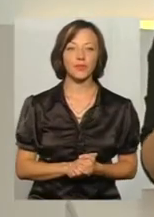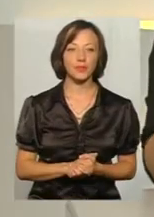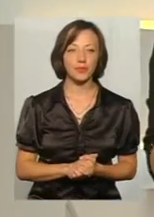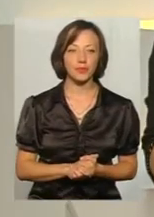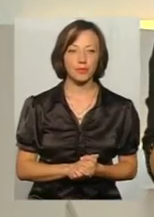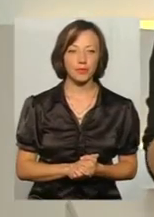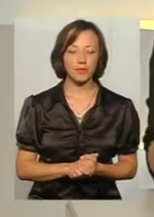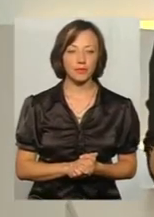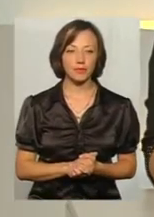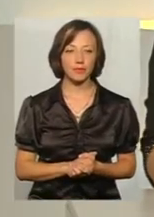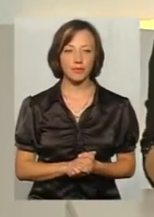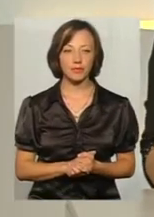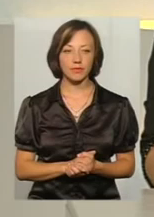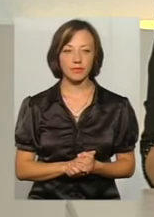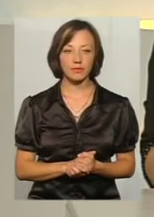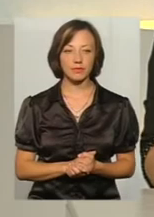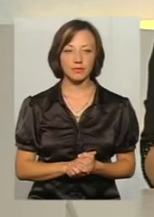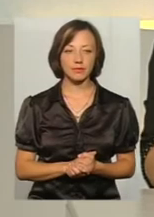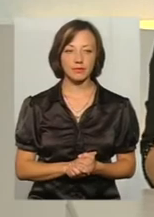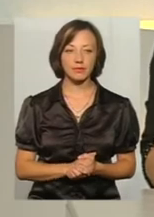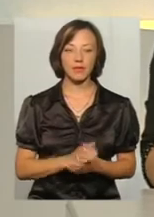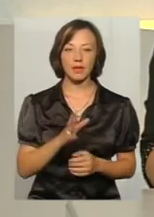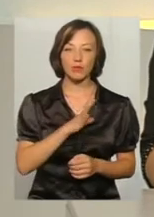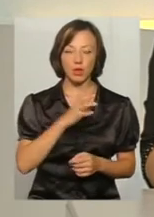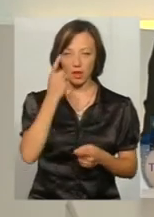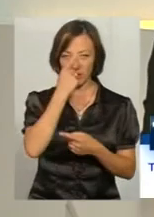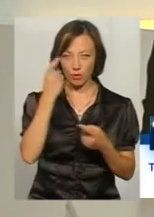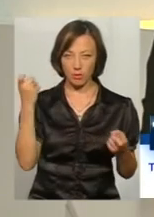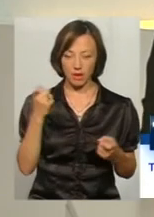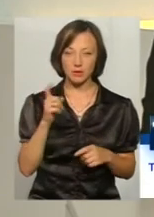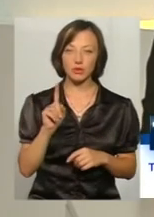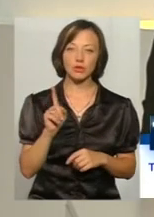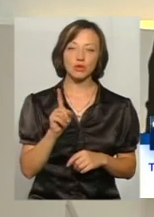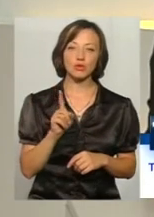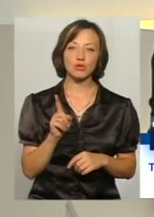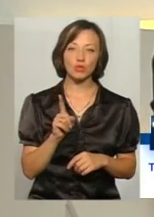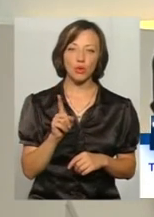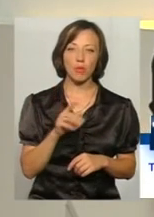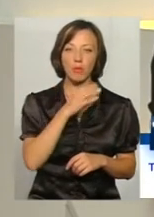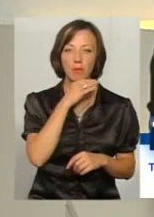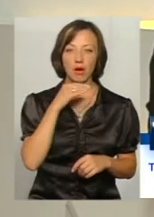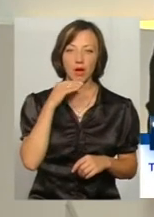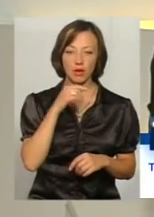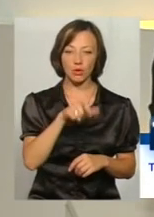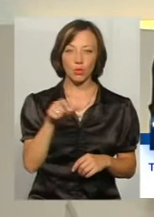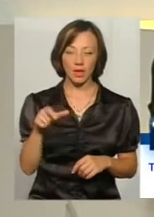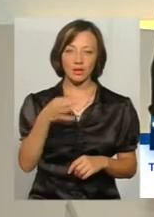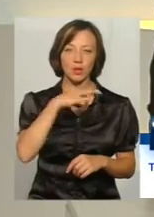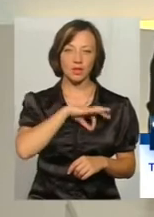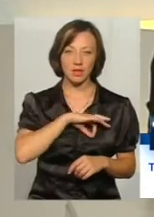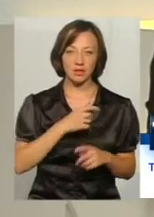була просто така інформація, що багато пар, які все ж таки скористалися